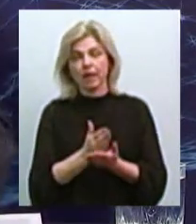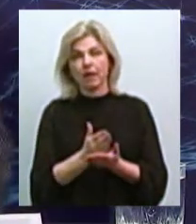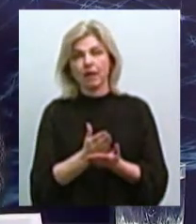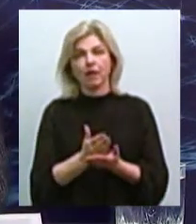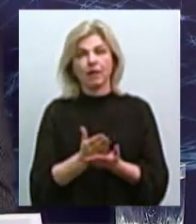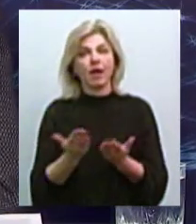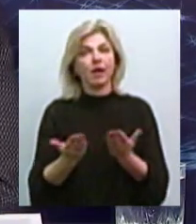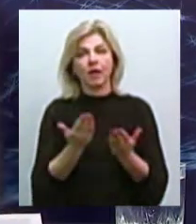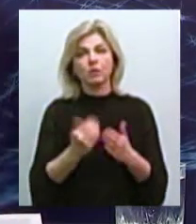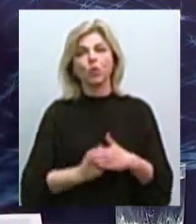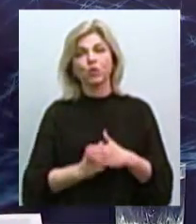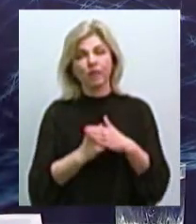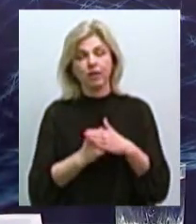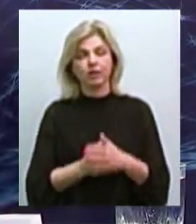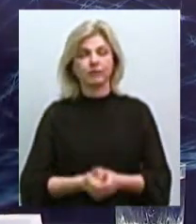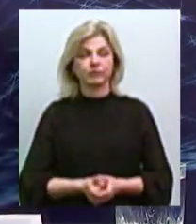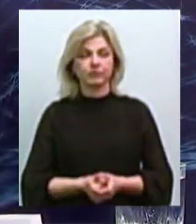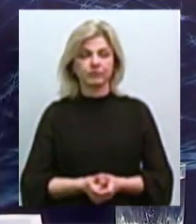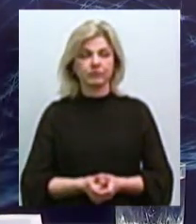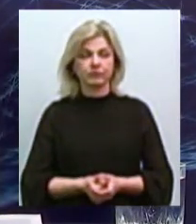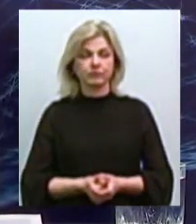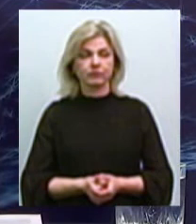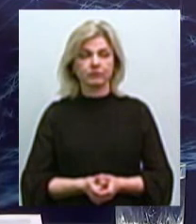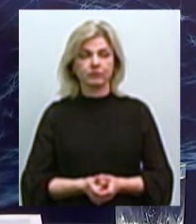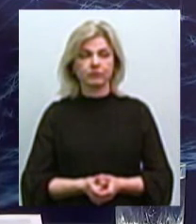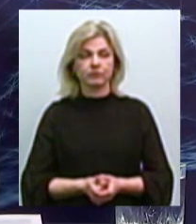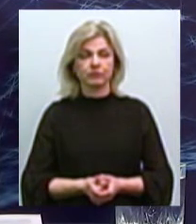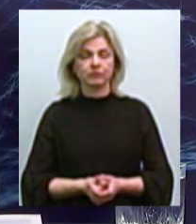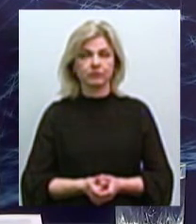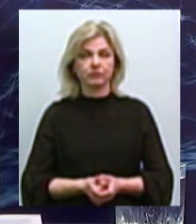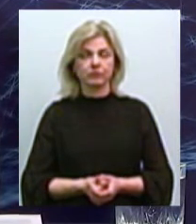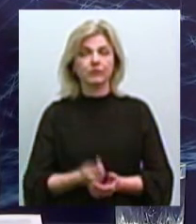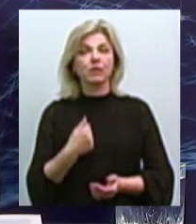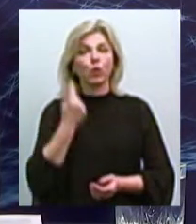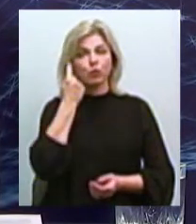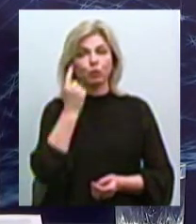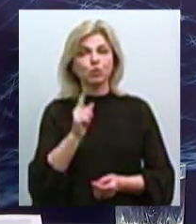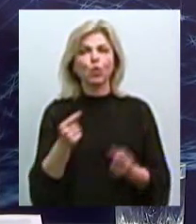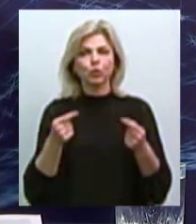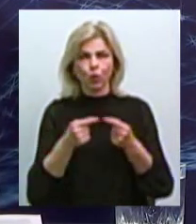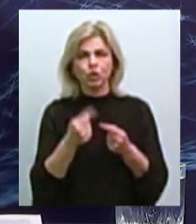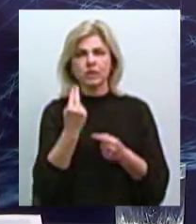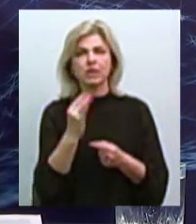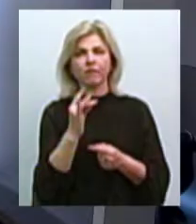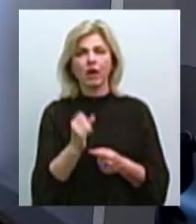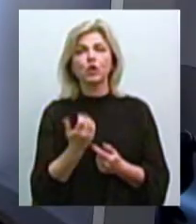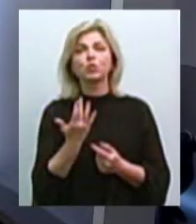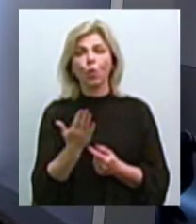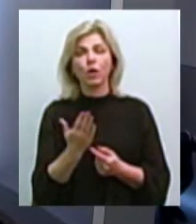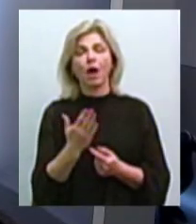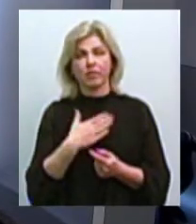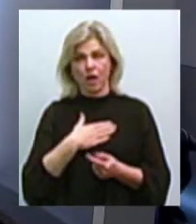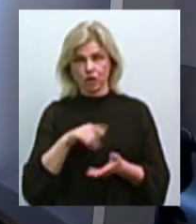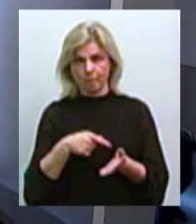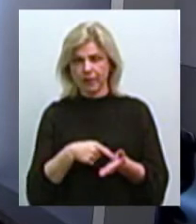основання, але я думаю, що точно і цифри, скільки їх в нашому місті, немає ні в кого. Ну,